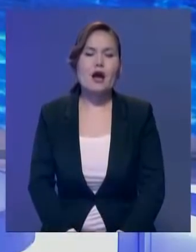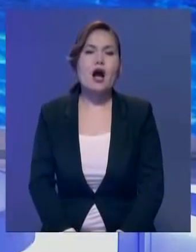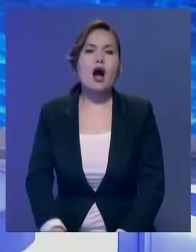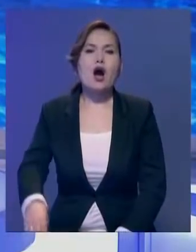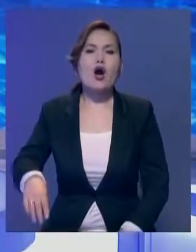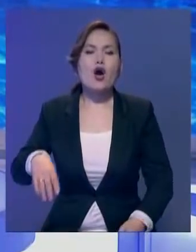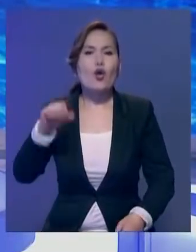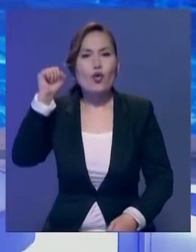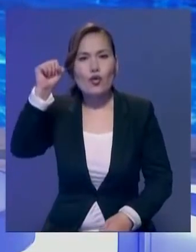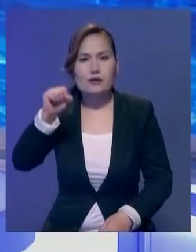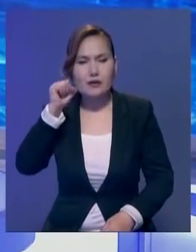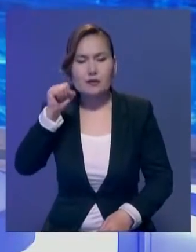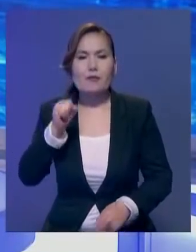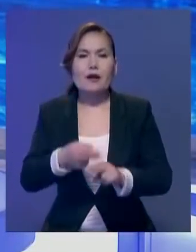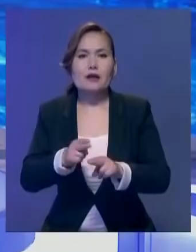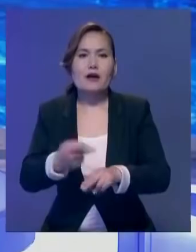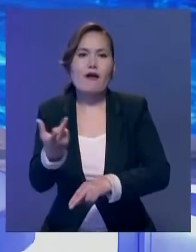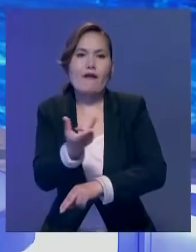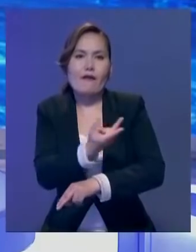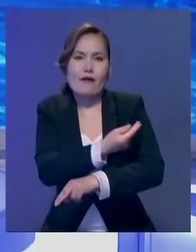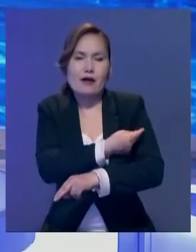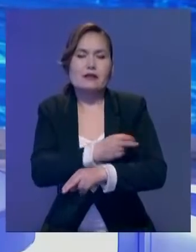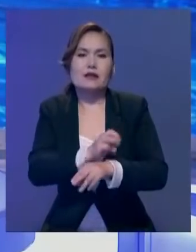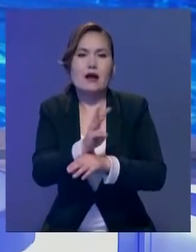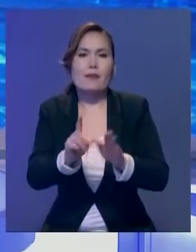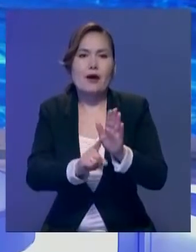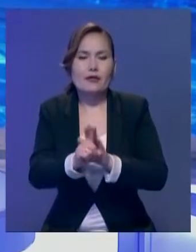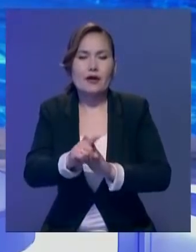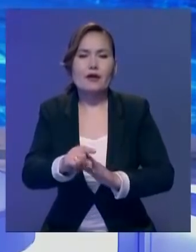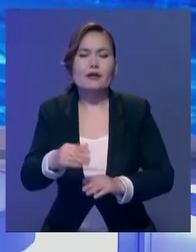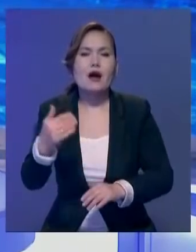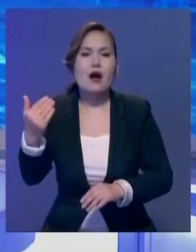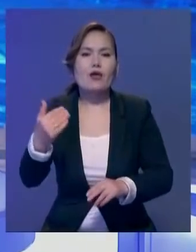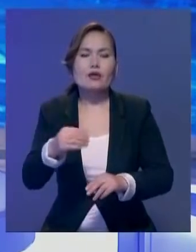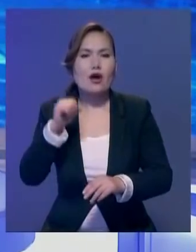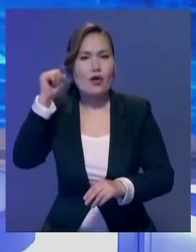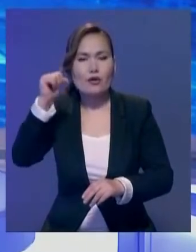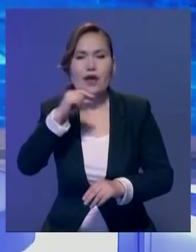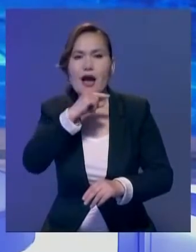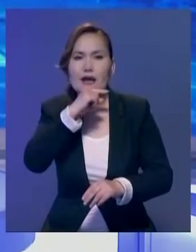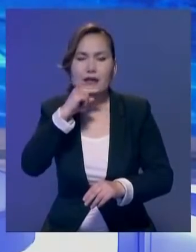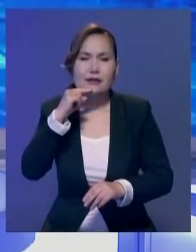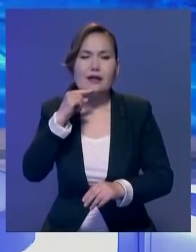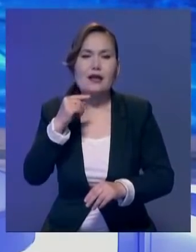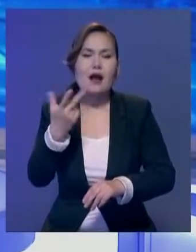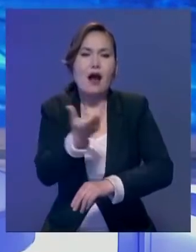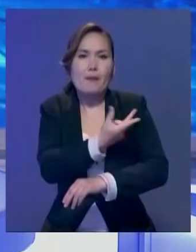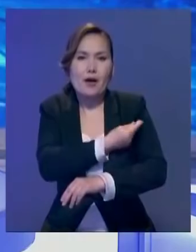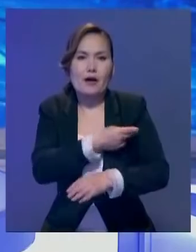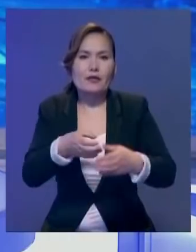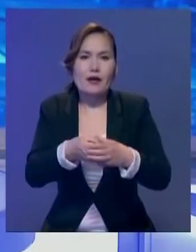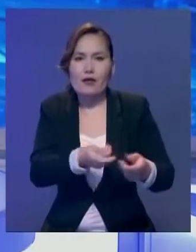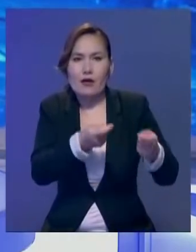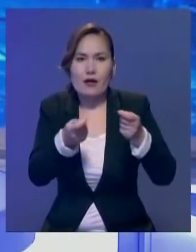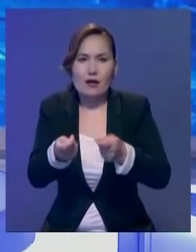Өзбекстан тағы бір вакцинаға қол жеткізді. Алатақиялаға айындылар ресейлік спутник Виекпесінің алғашқы партиясын